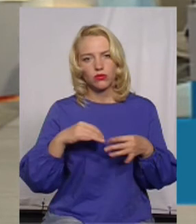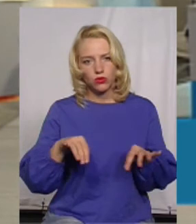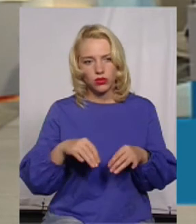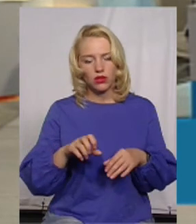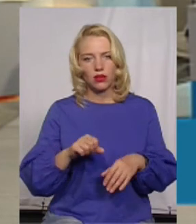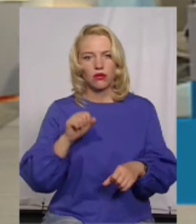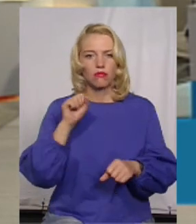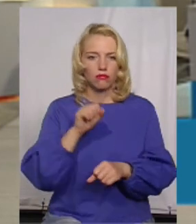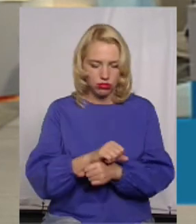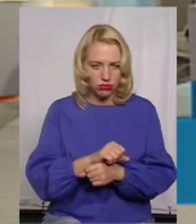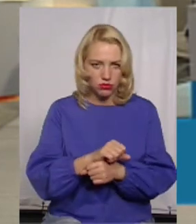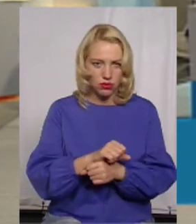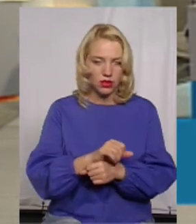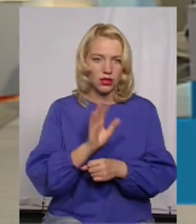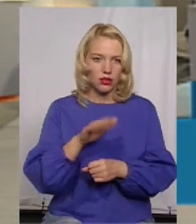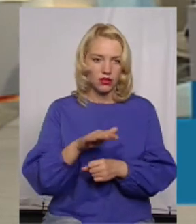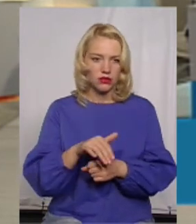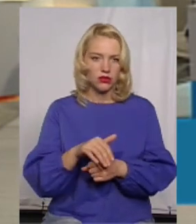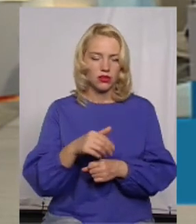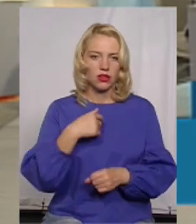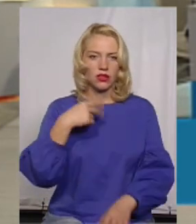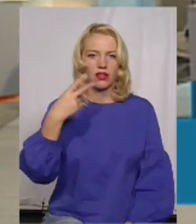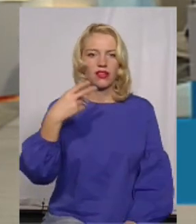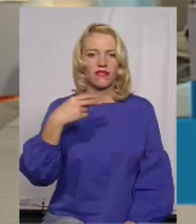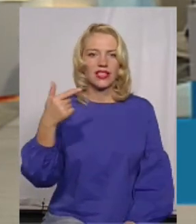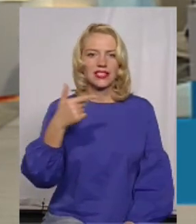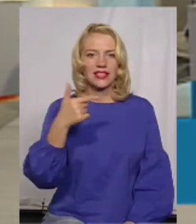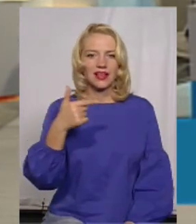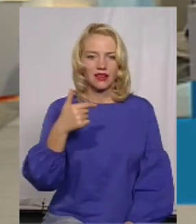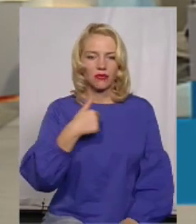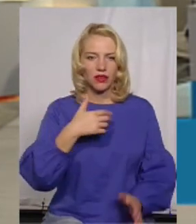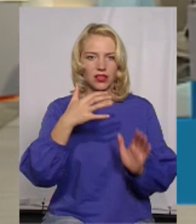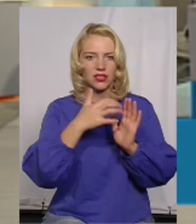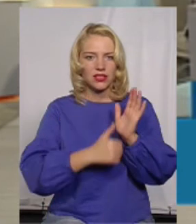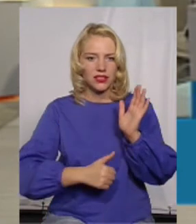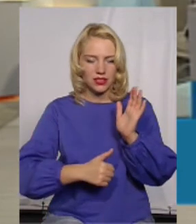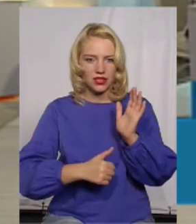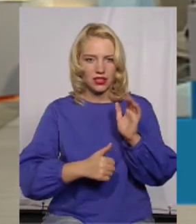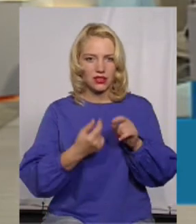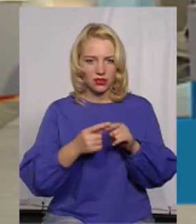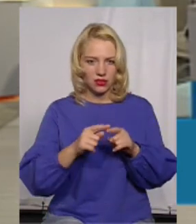І викинуло вас. І 20 гривень зняло в мене за 5 минути. Це ви дзвоните